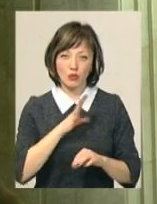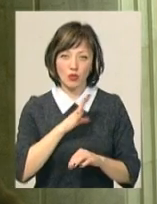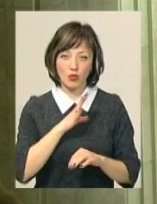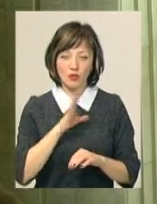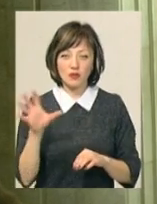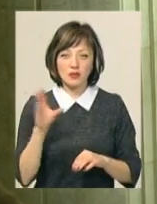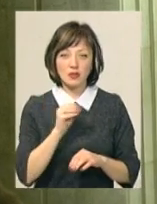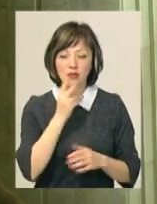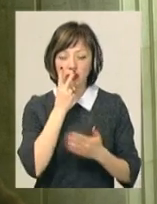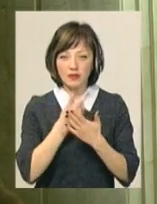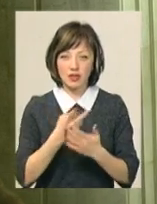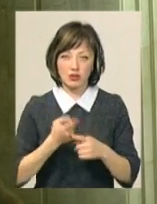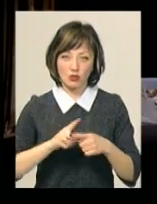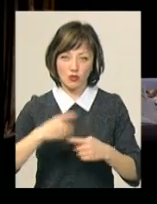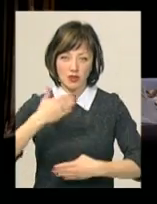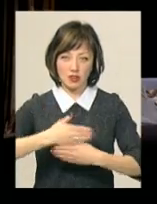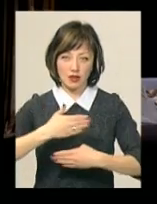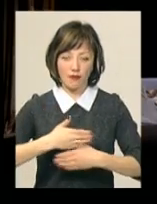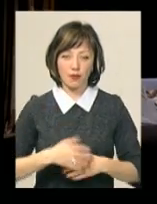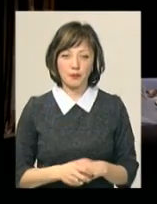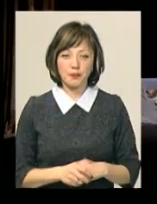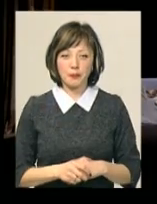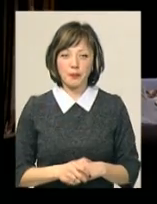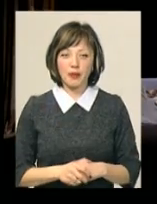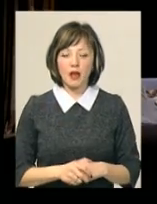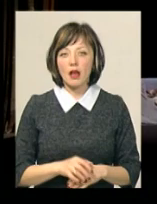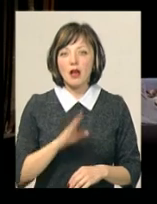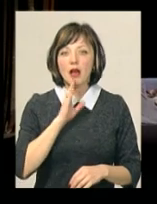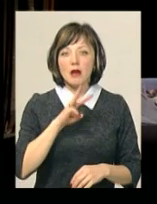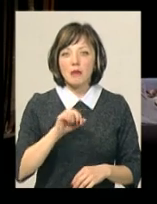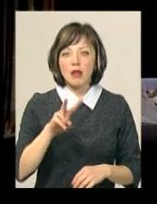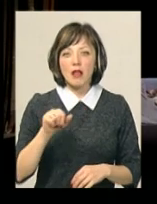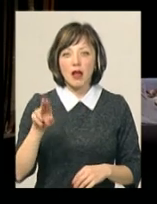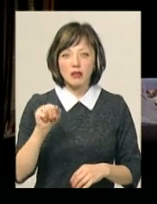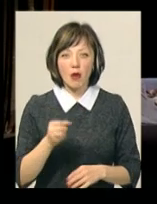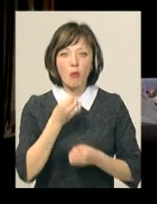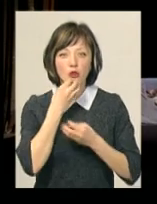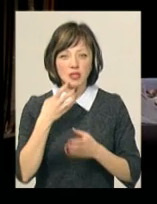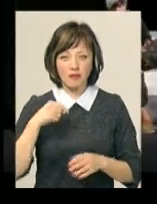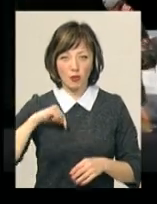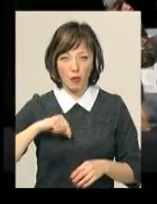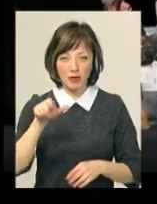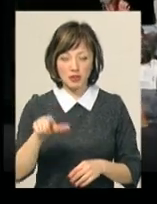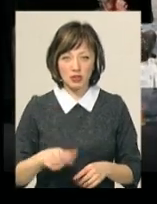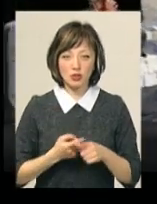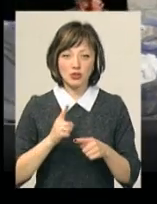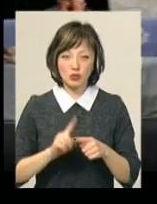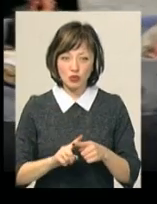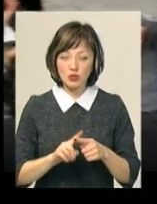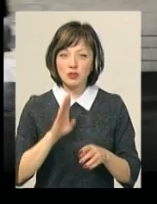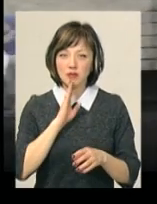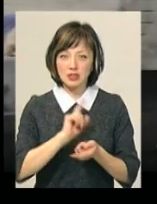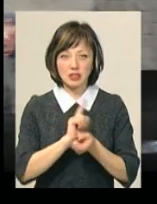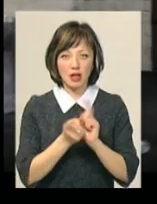одному диханні діти переглядали. Мілада у шкільній виставі грала позитивного персонажа. У «Святі онлайн» її героїня